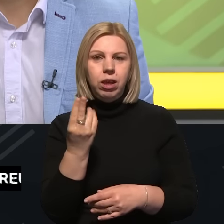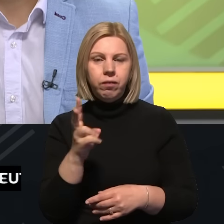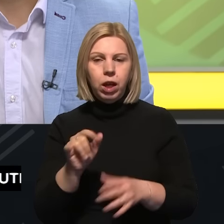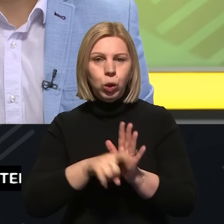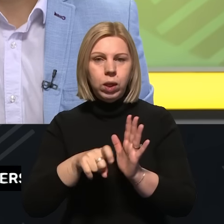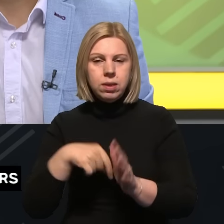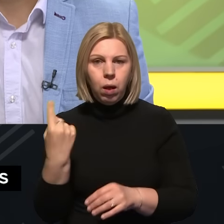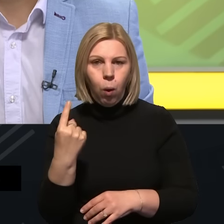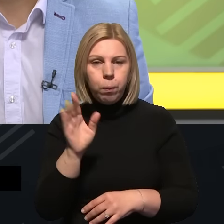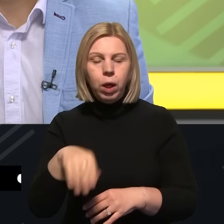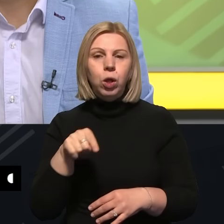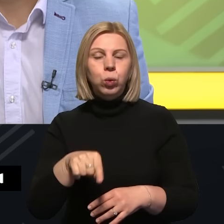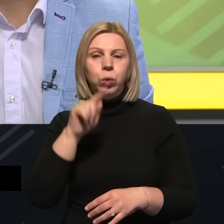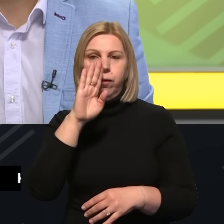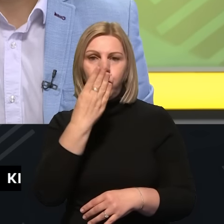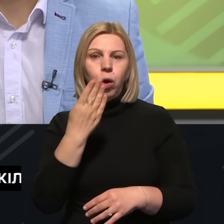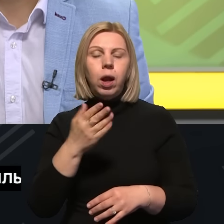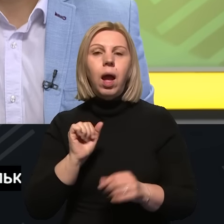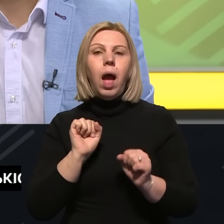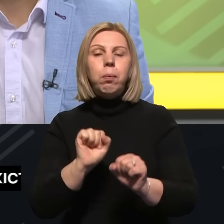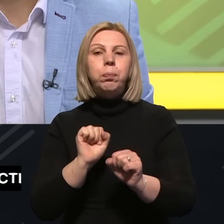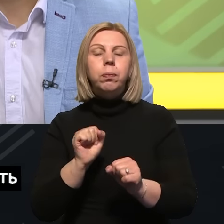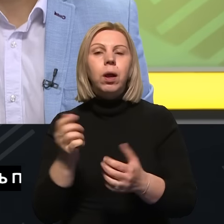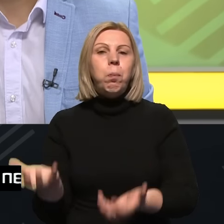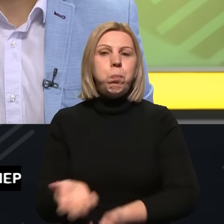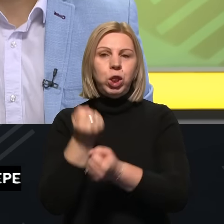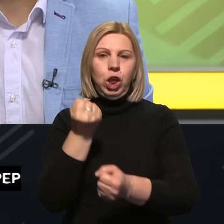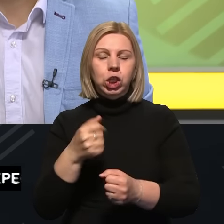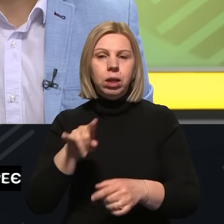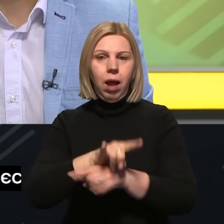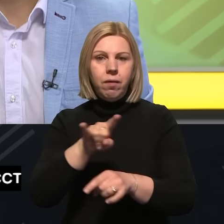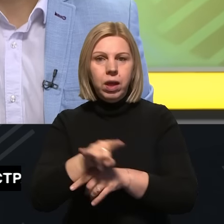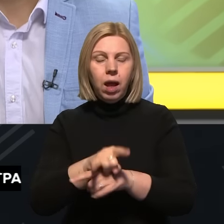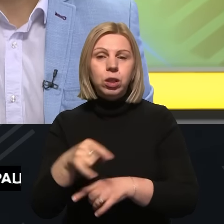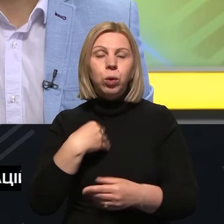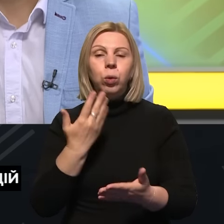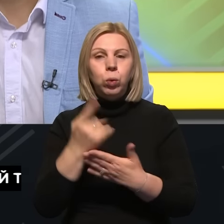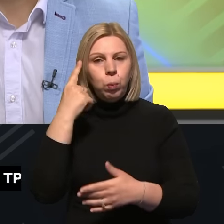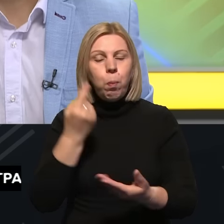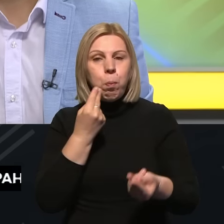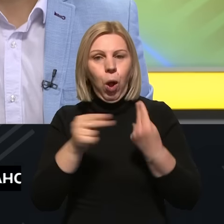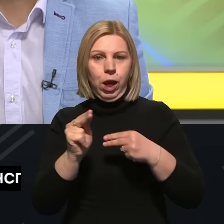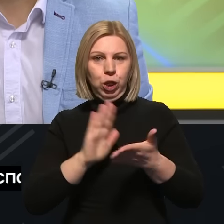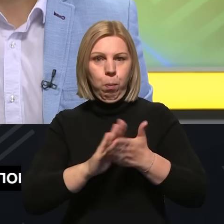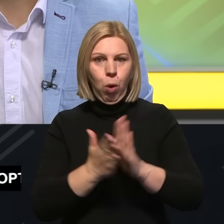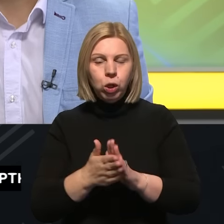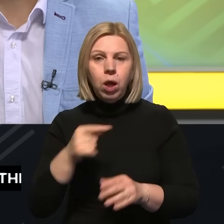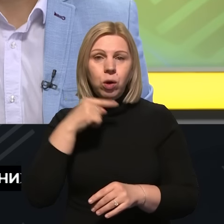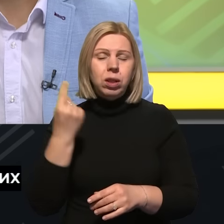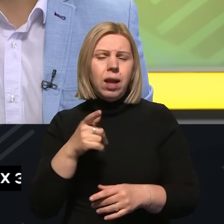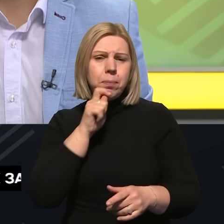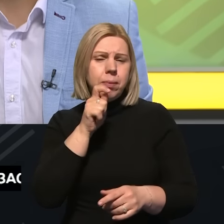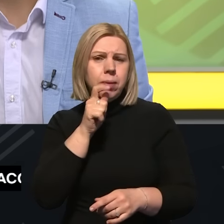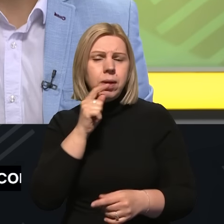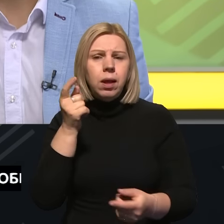Донецька область. Тут ворог за підтримки своєї авіації намагався покращити такнічне положення. Росіяни ж за всяку мету